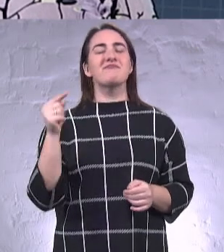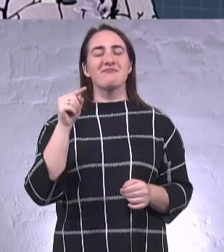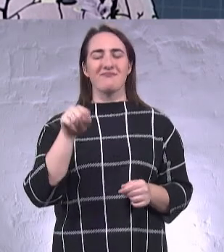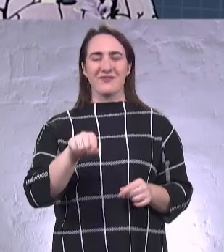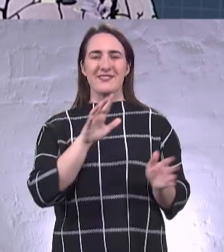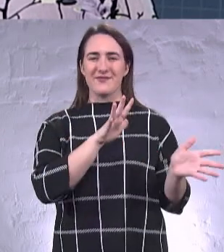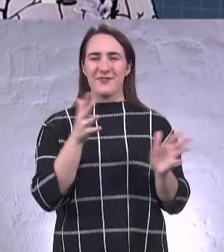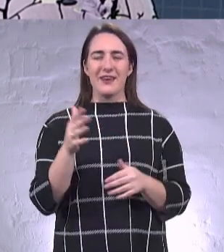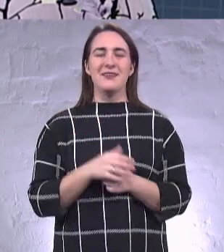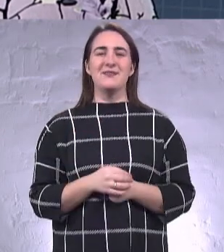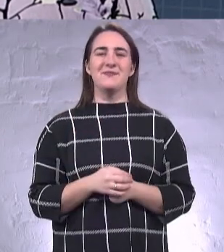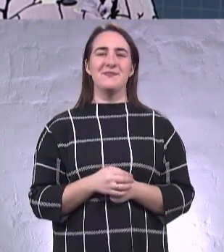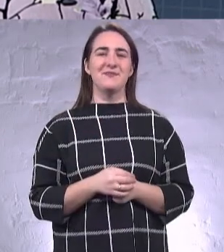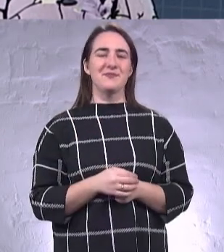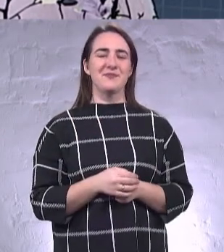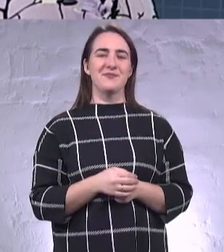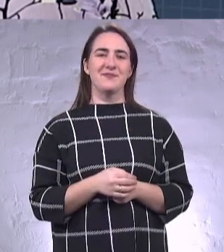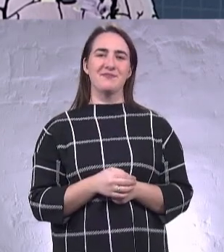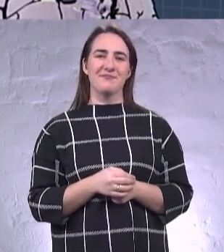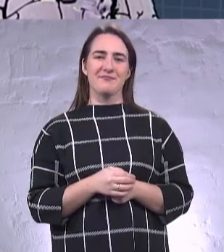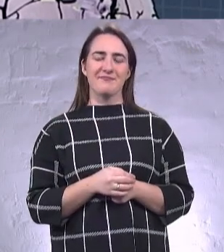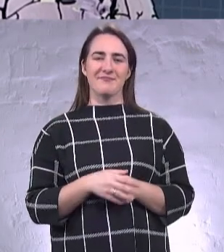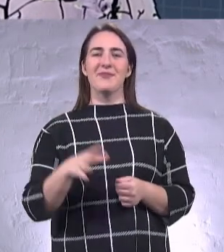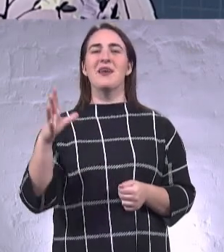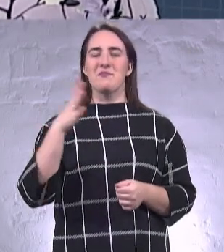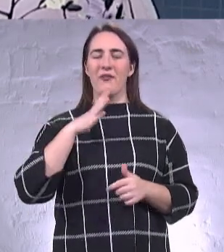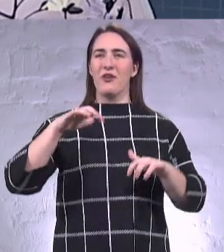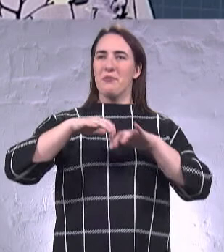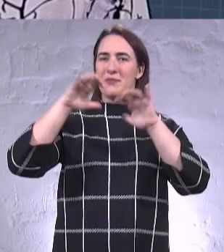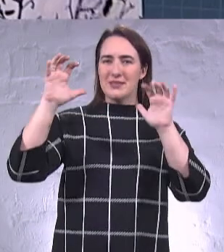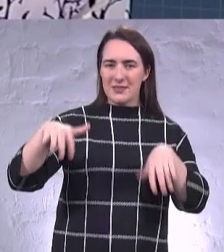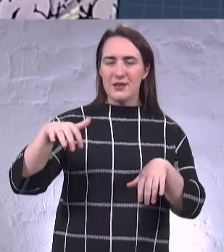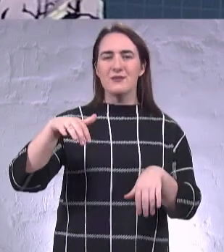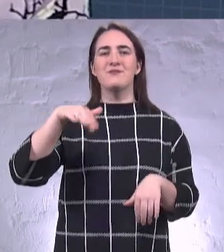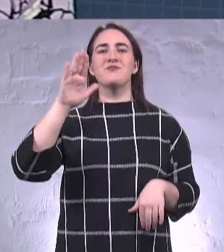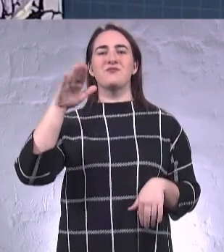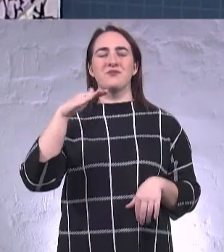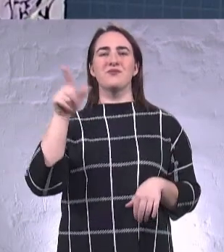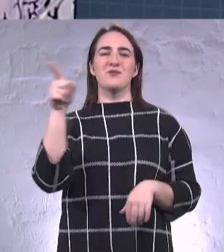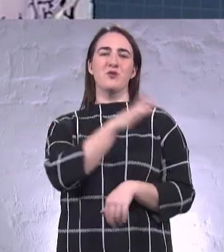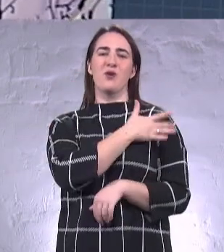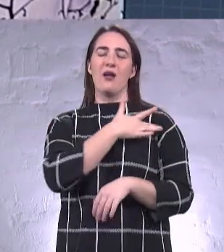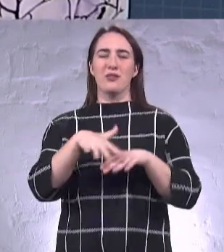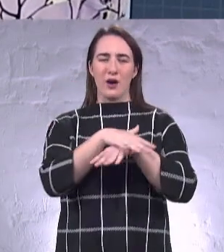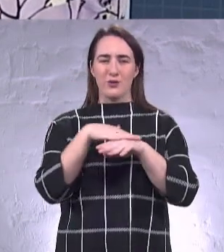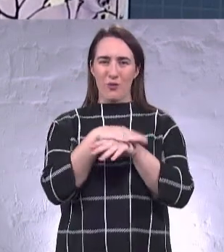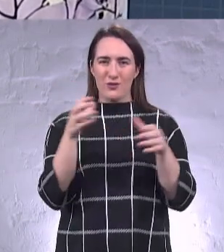мав і президент, а потім і слуга народа до Верховної Ради,